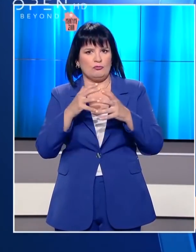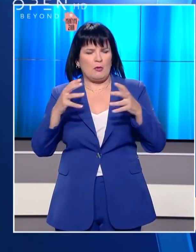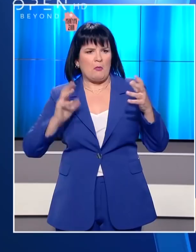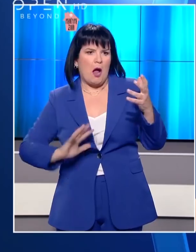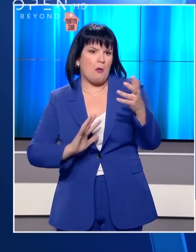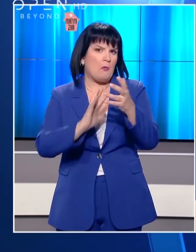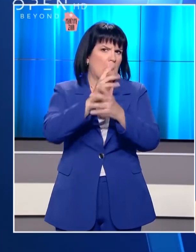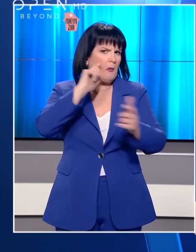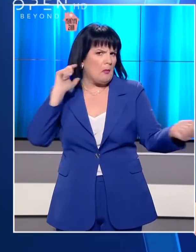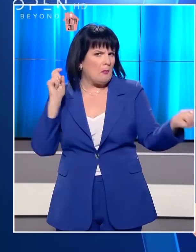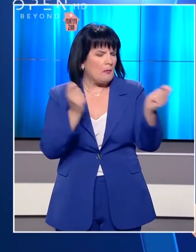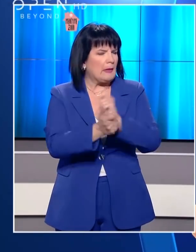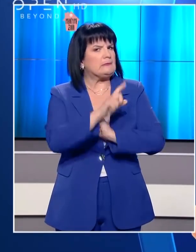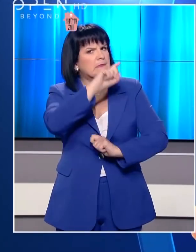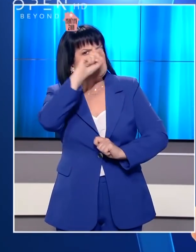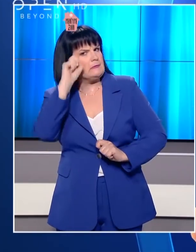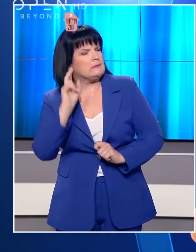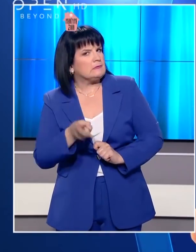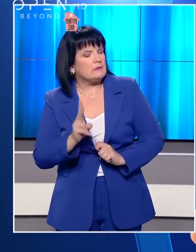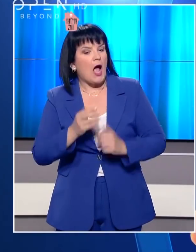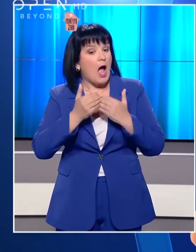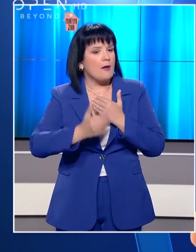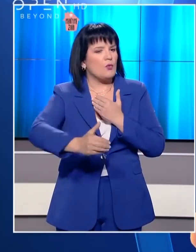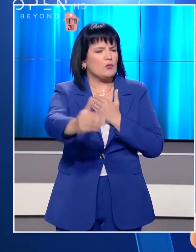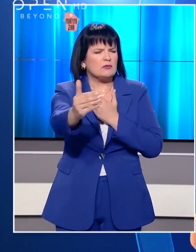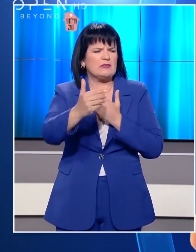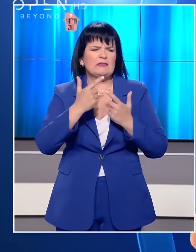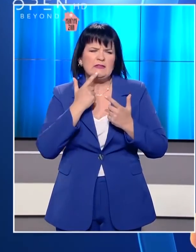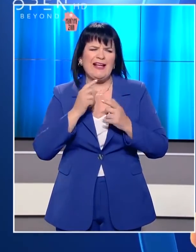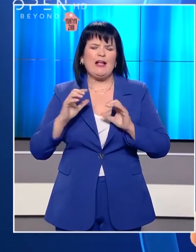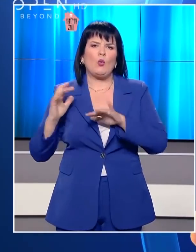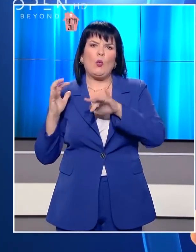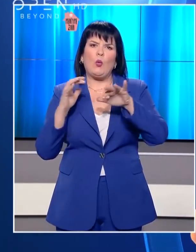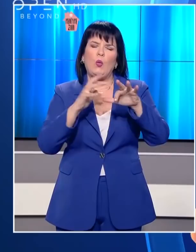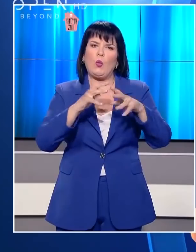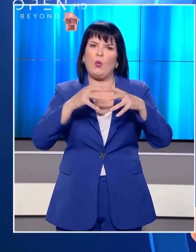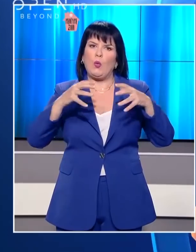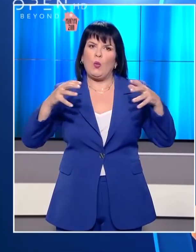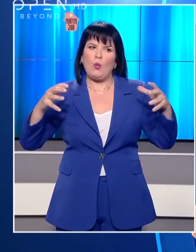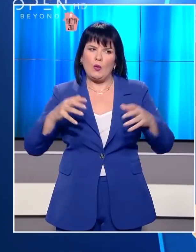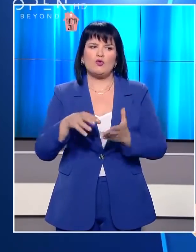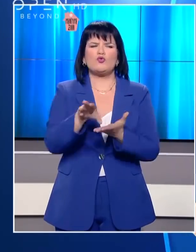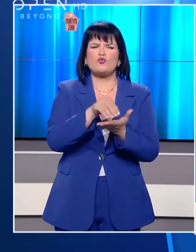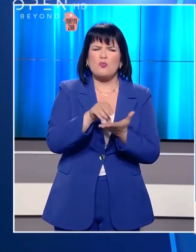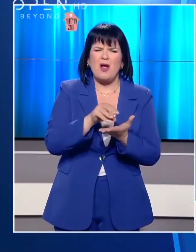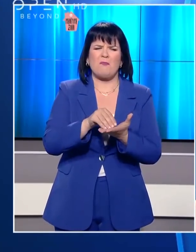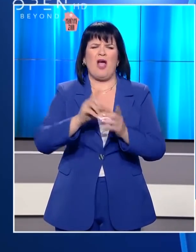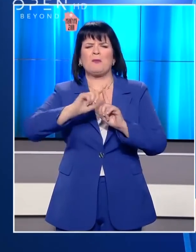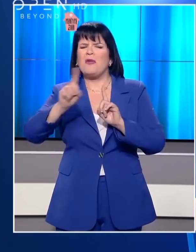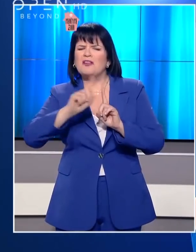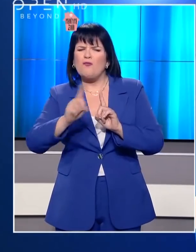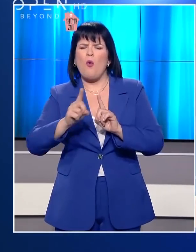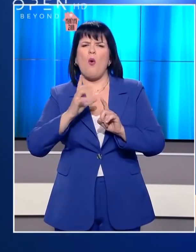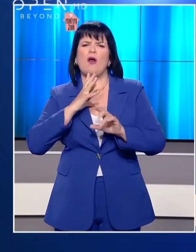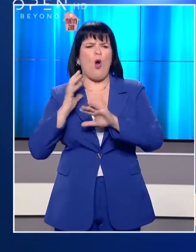αλλάζουν, επανεκτιμούνται. Από εδώ και στο εξίσου με τη σταδιακή άρση η κινητικότητα θα αυξηθεί. Τα σούπερ μάρκετ και στα μέσα μαζικής